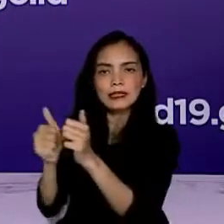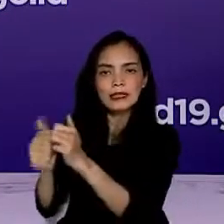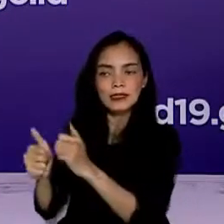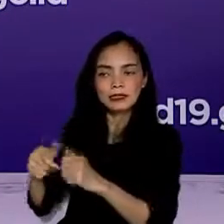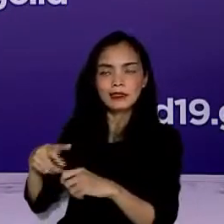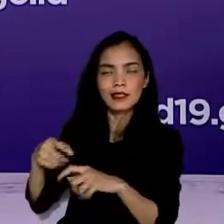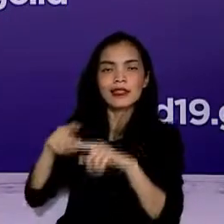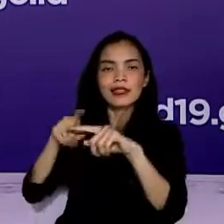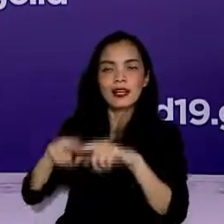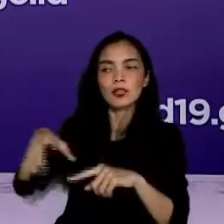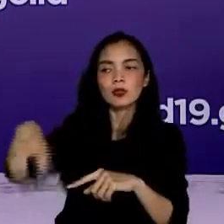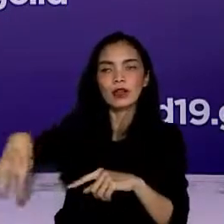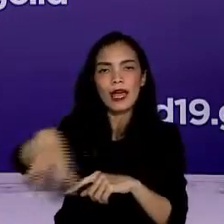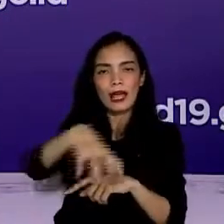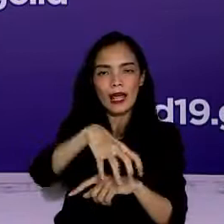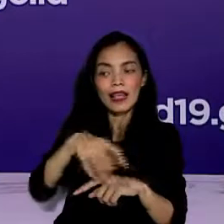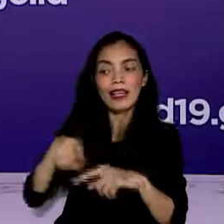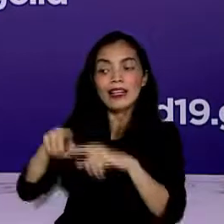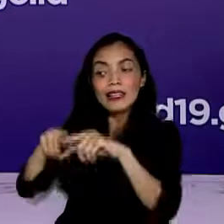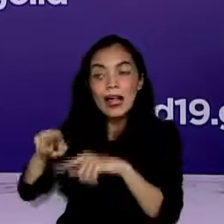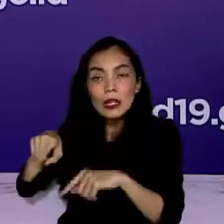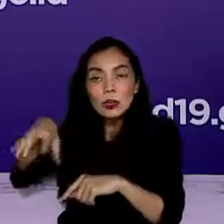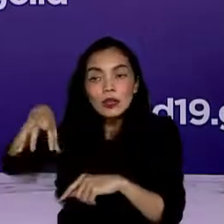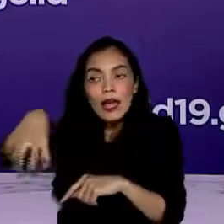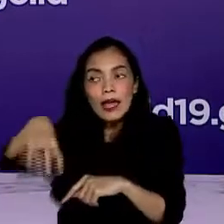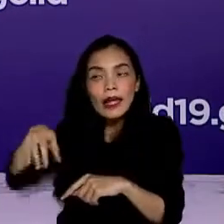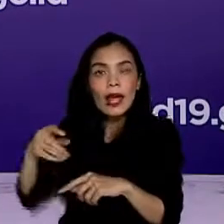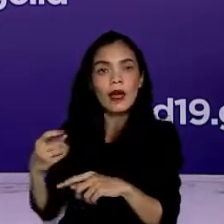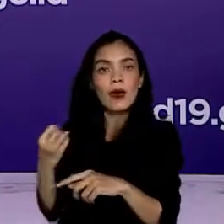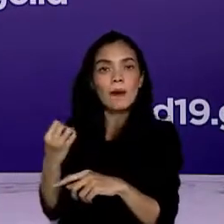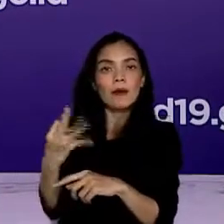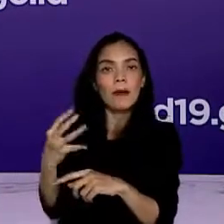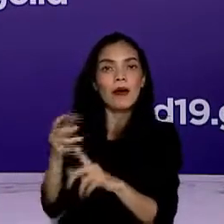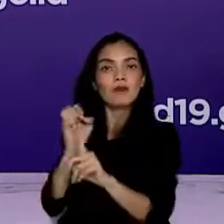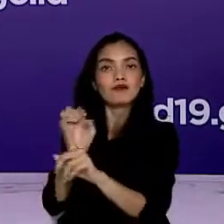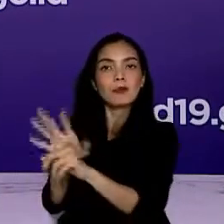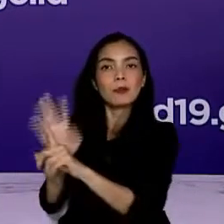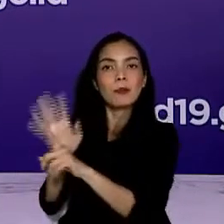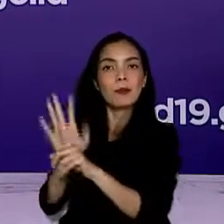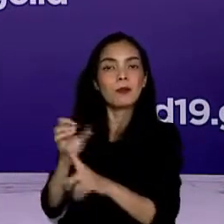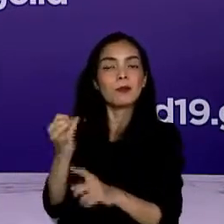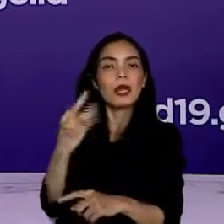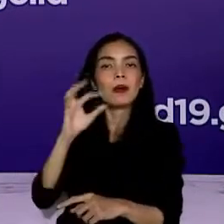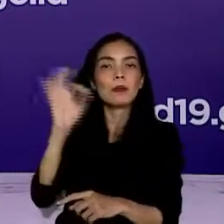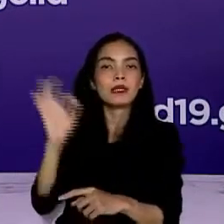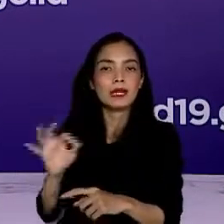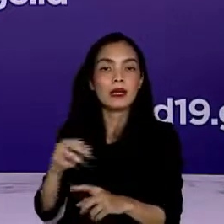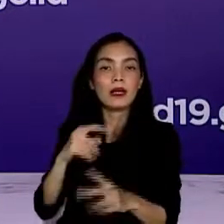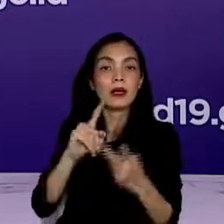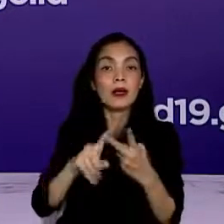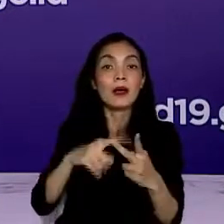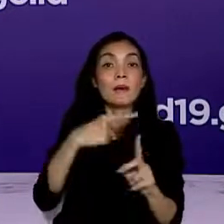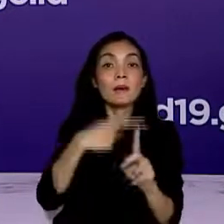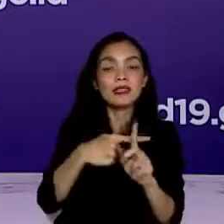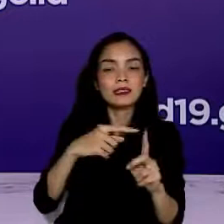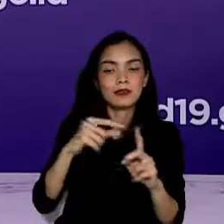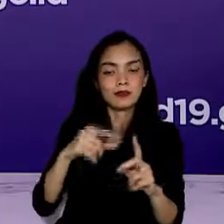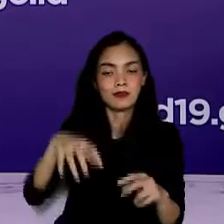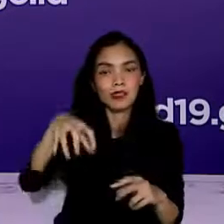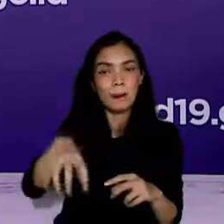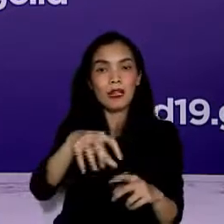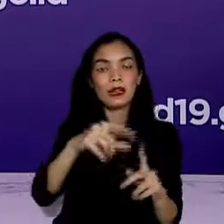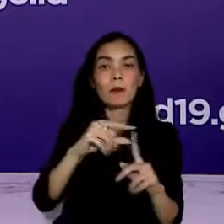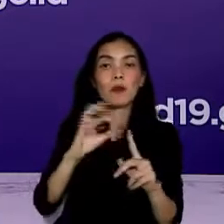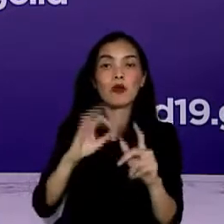berdasarkan positivity rate masing-masing kabupaten kota sekaligus pemberdayaan posko di tingkat komunitas